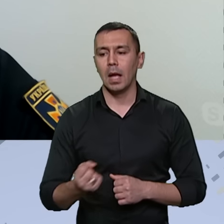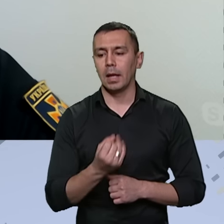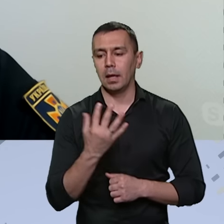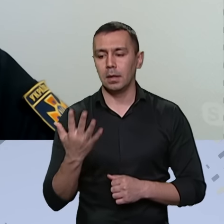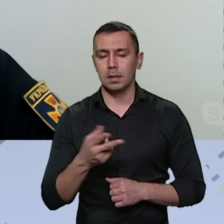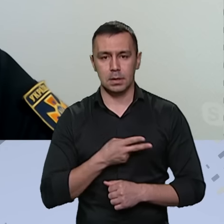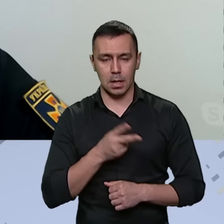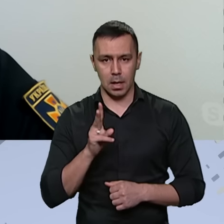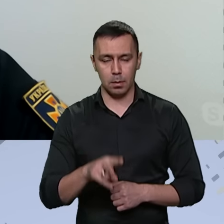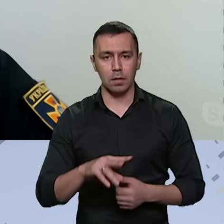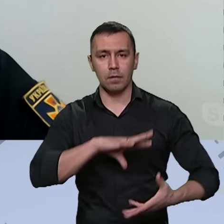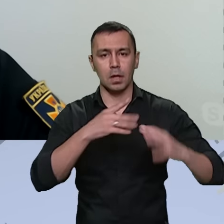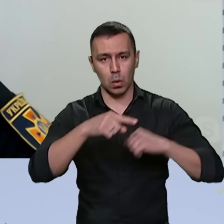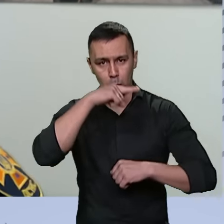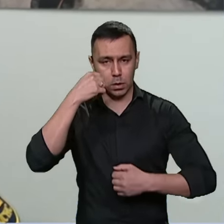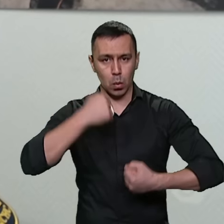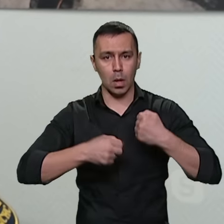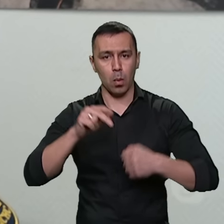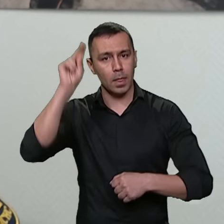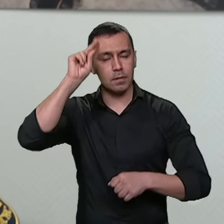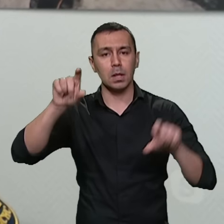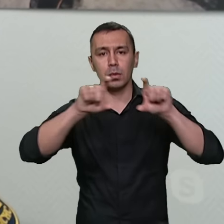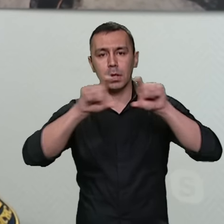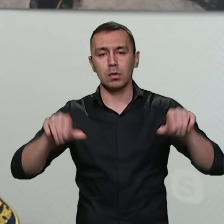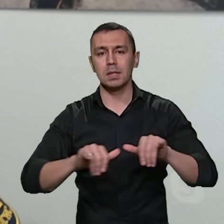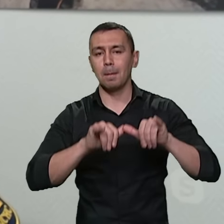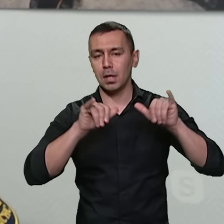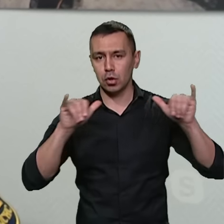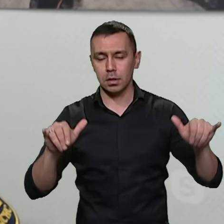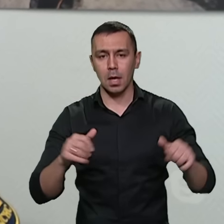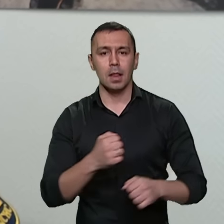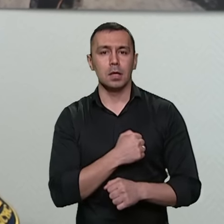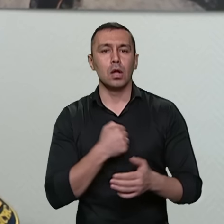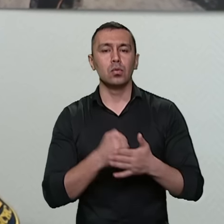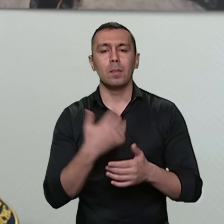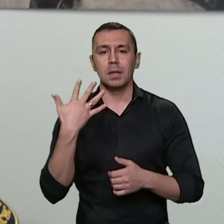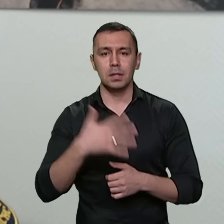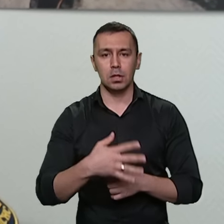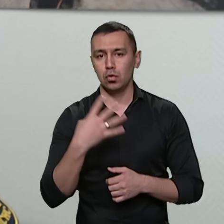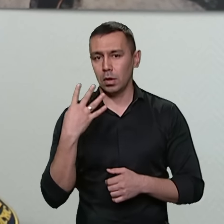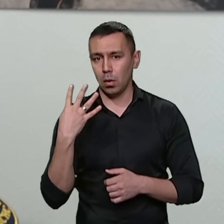Кількість загиблих внаслідок російського удару по навчальному закладу збільшилась, на жаль, до 54.